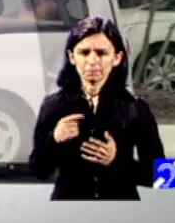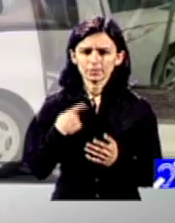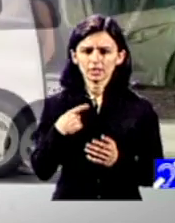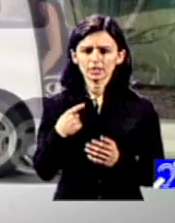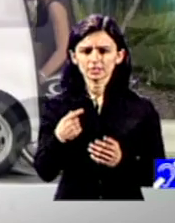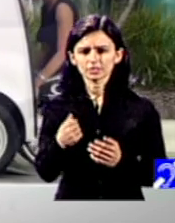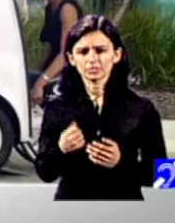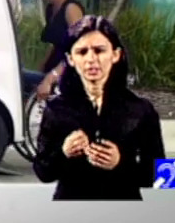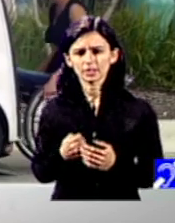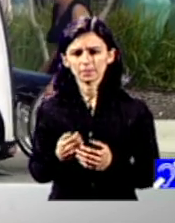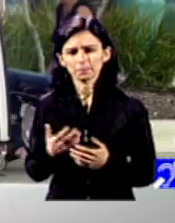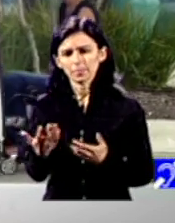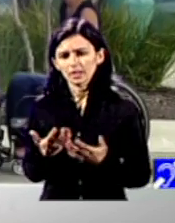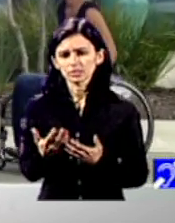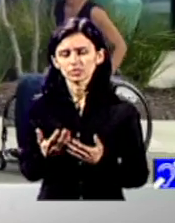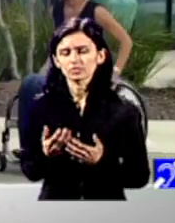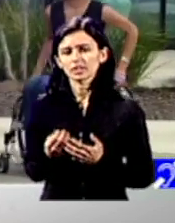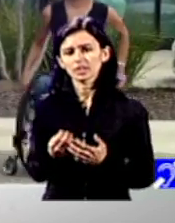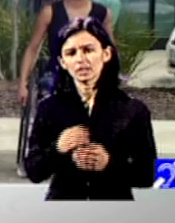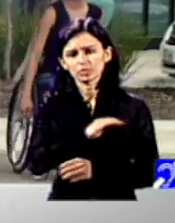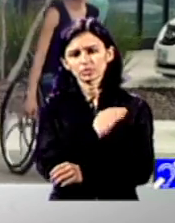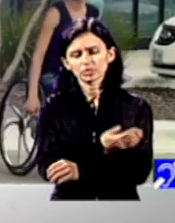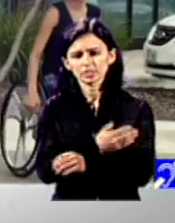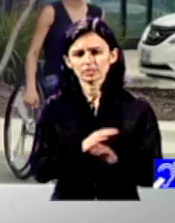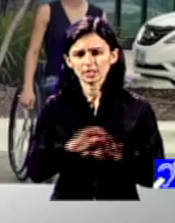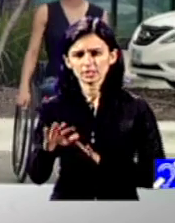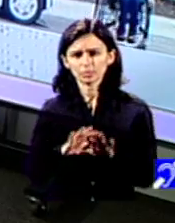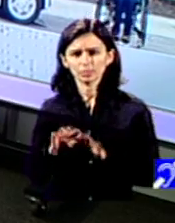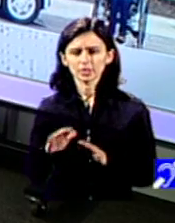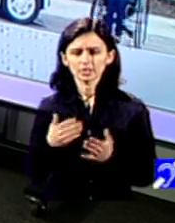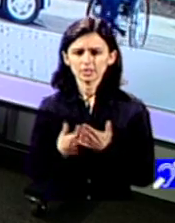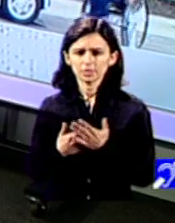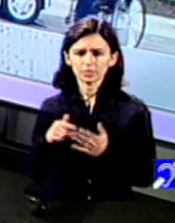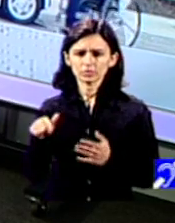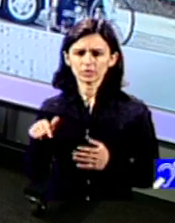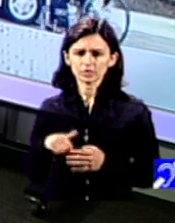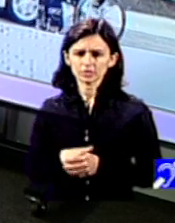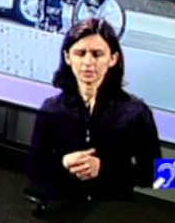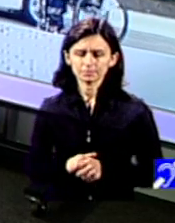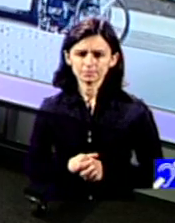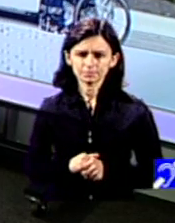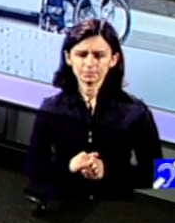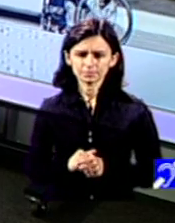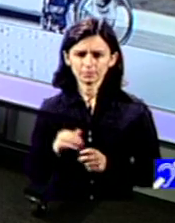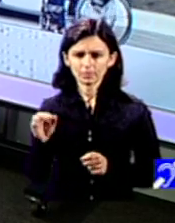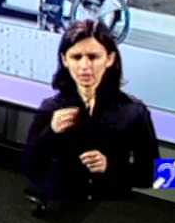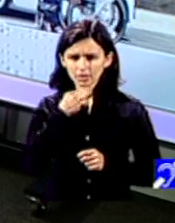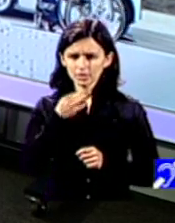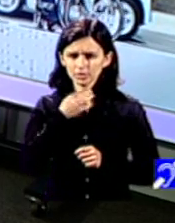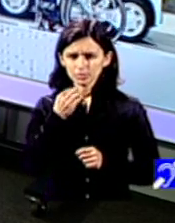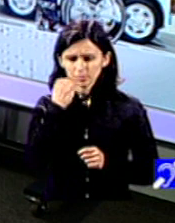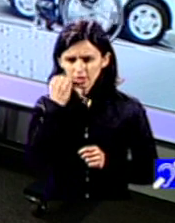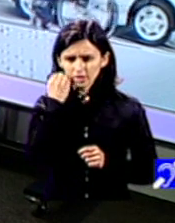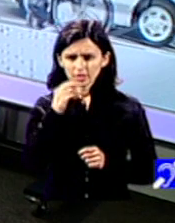un impuls suficient pentru a pune autoritățile în mișcare în acest sens îmi spuneai data trecută când am discutat despre tehnologie